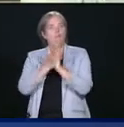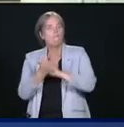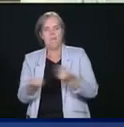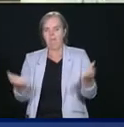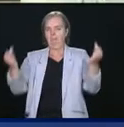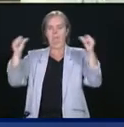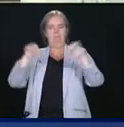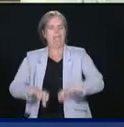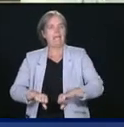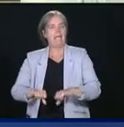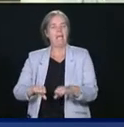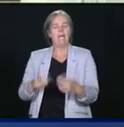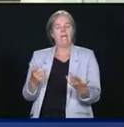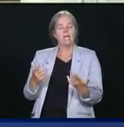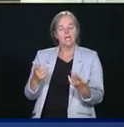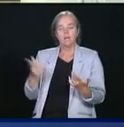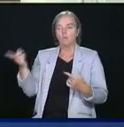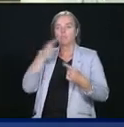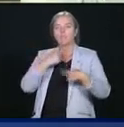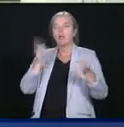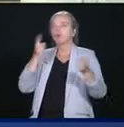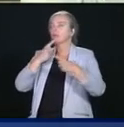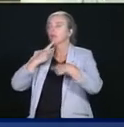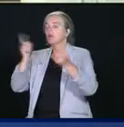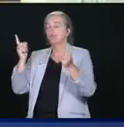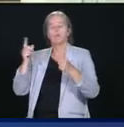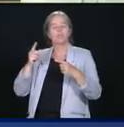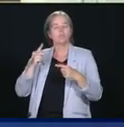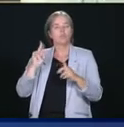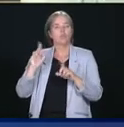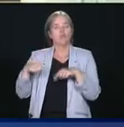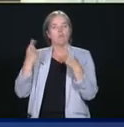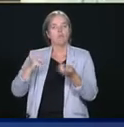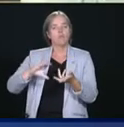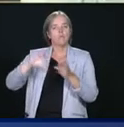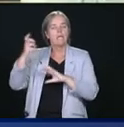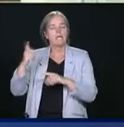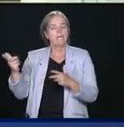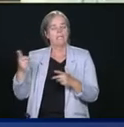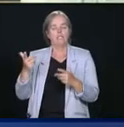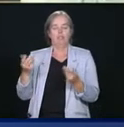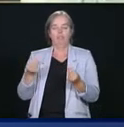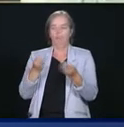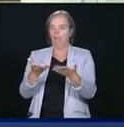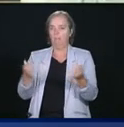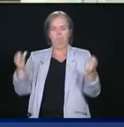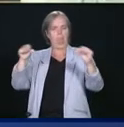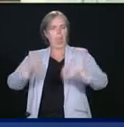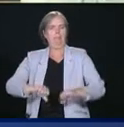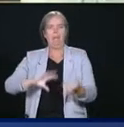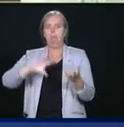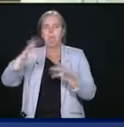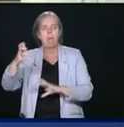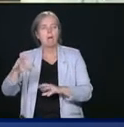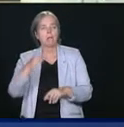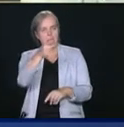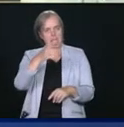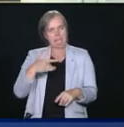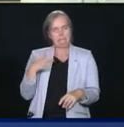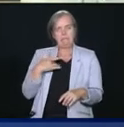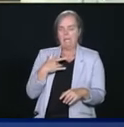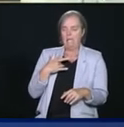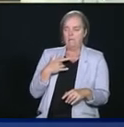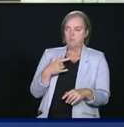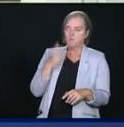dans l'apaisement, M. Trump, dans ses déclarations publiques depuis le début de cette crise-là. Est-ce que vous craignez que ça n'embrase la situation davantage?